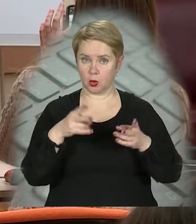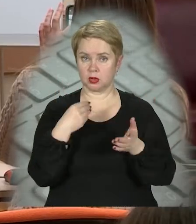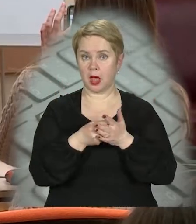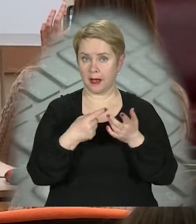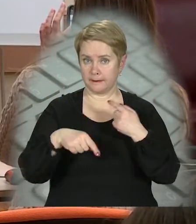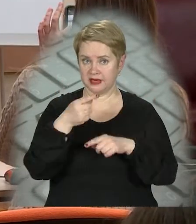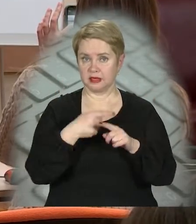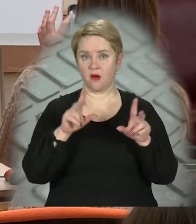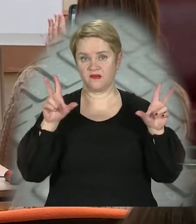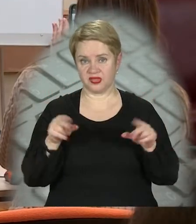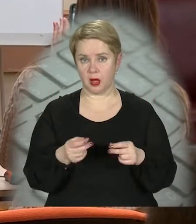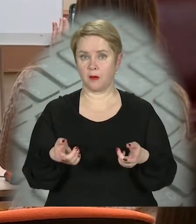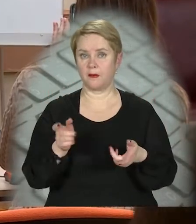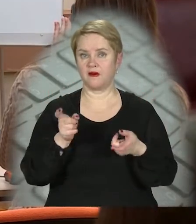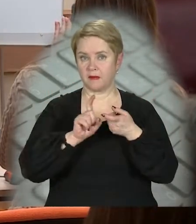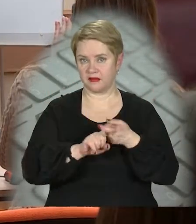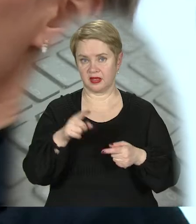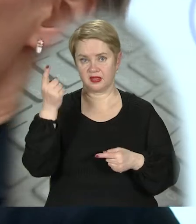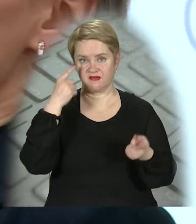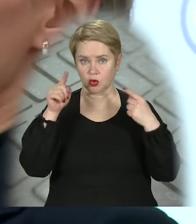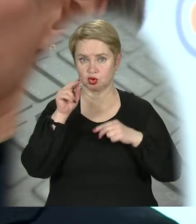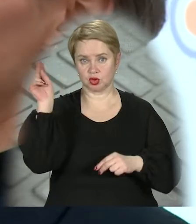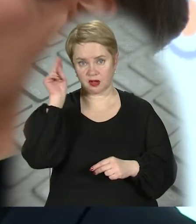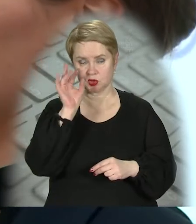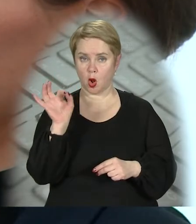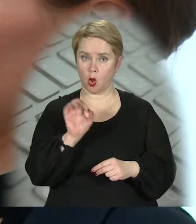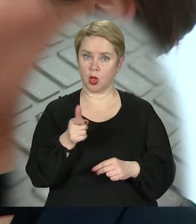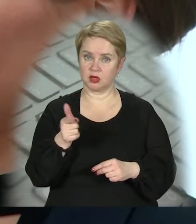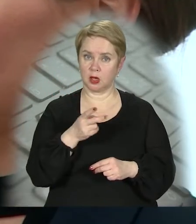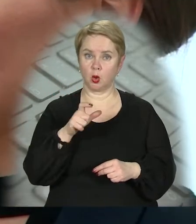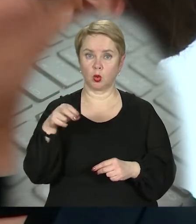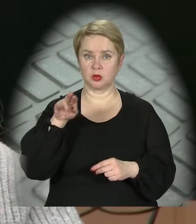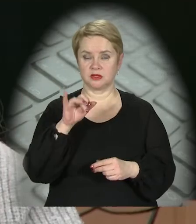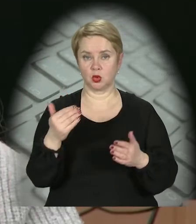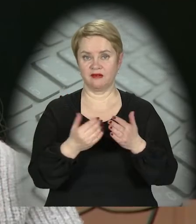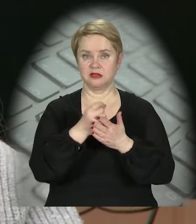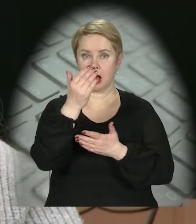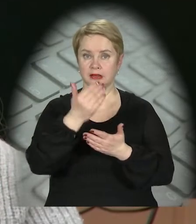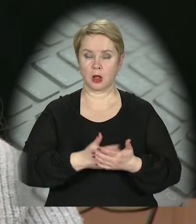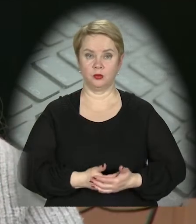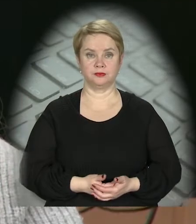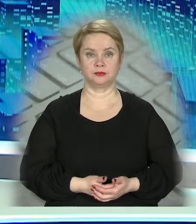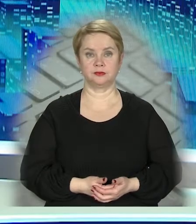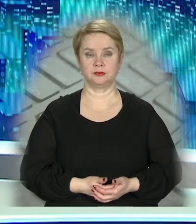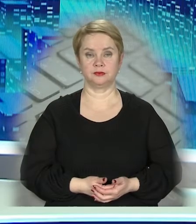бізнесу, який вдало поєднує творчість та навчання. Олена Гордецька, Олег Одринський, новини 11 каналу.